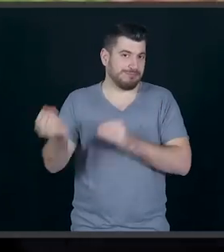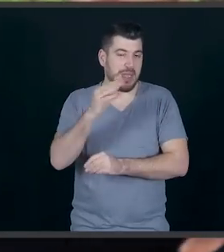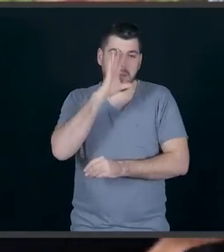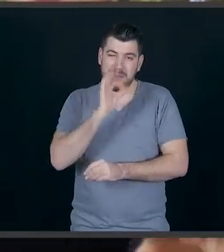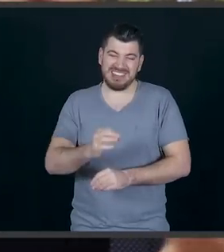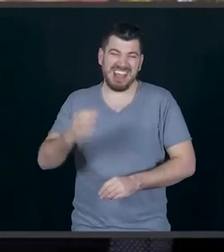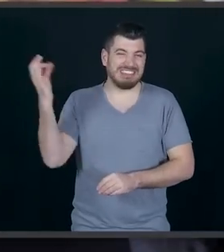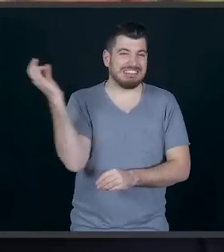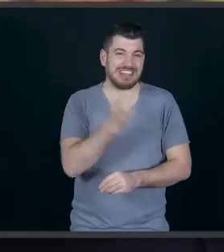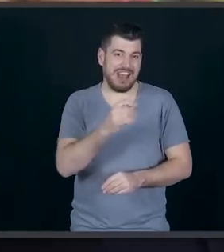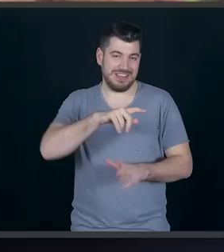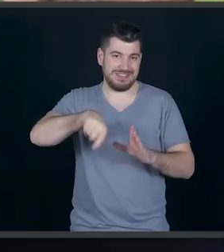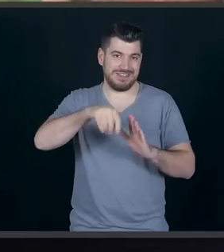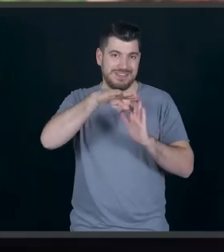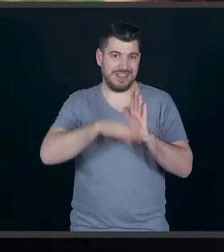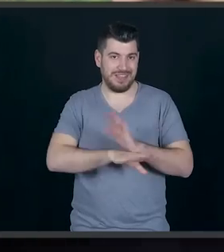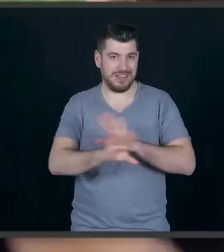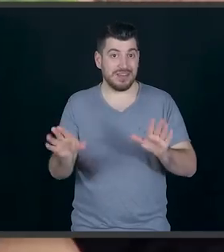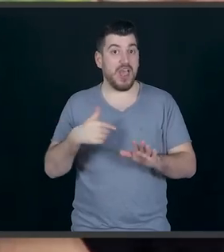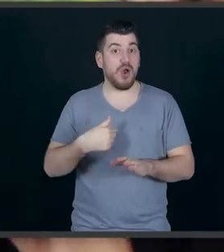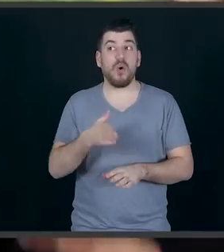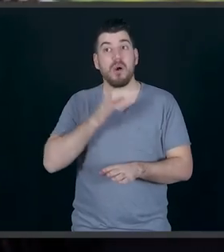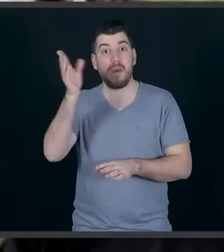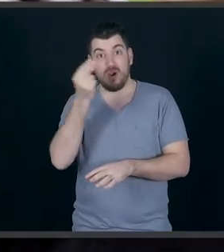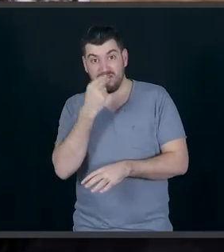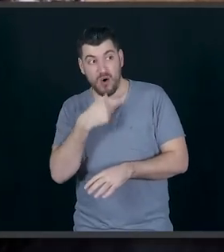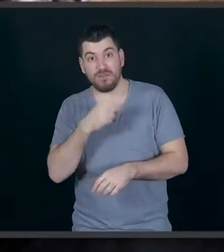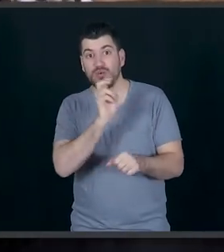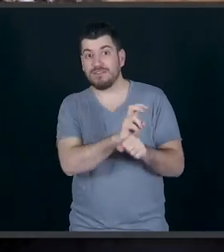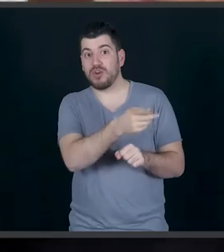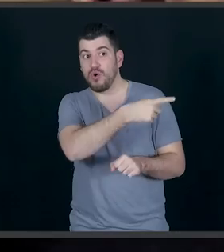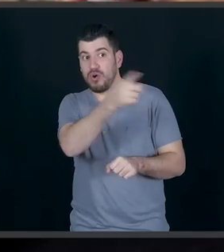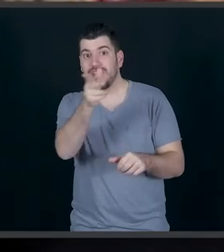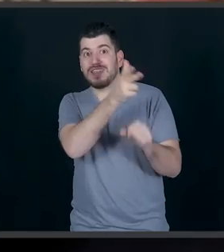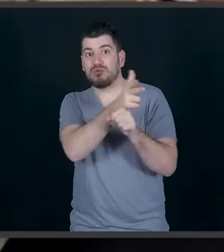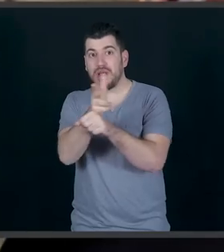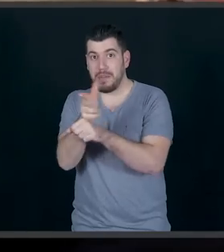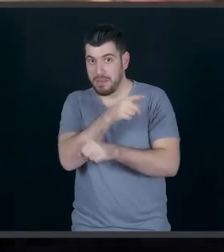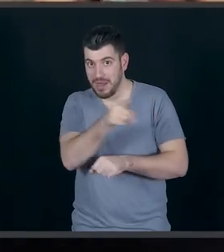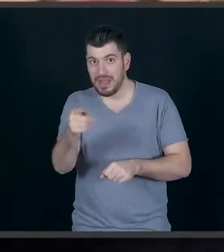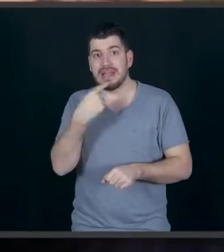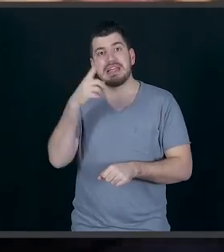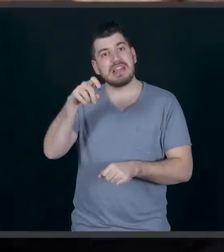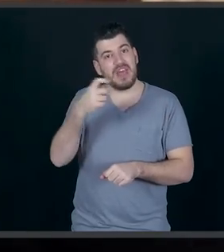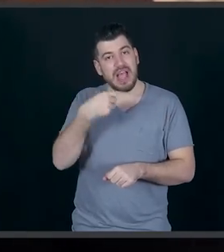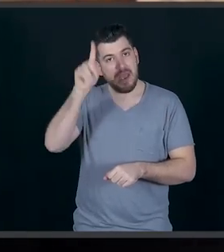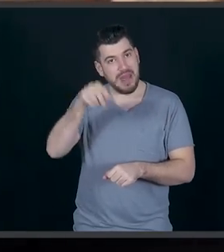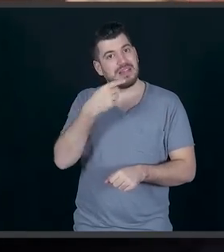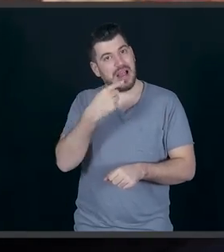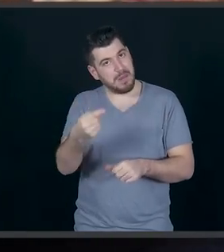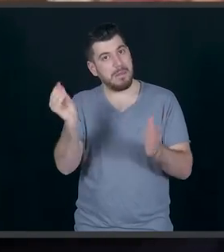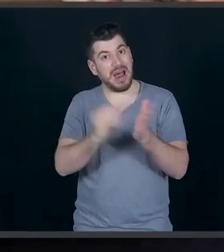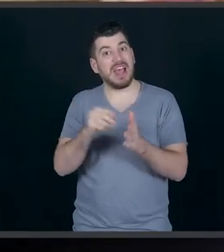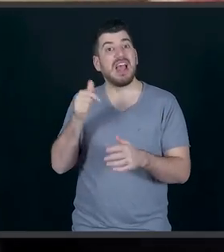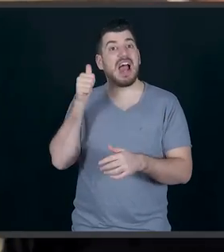πολλοί special συνταγές, πολλοί ωραία πράγματα. Εγώ πάω να φάω, αφήνω αυτό για τα παιδιά. Τα λέμε σε 10 μέρες. Μην ξεχάσετε να κάνετε subscribe στο